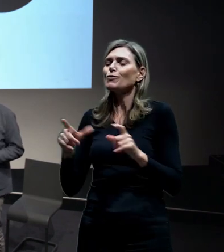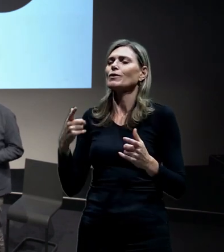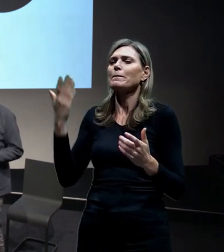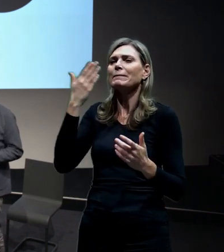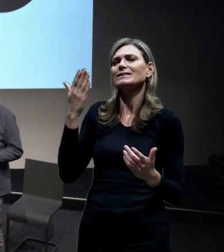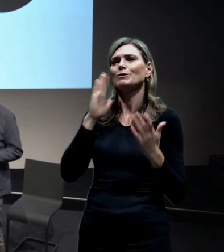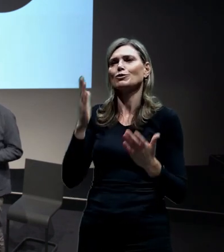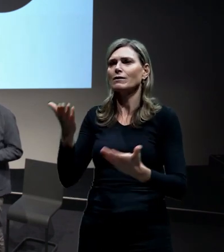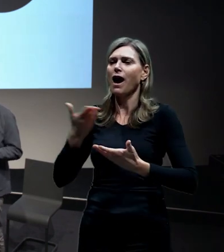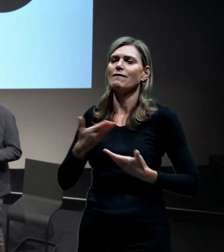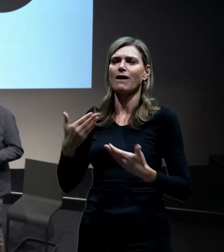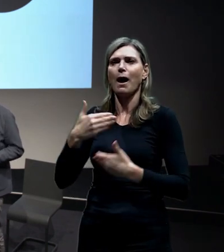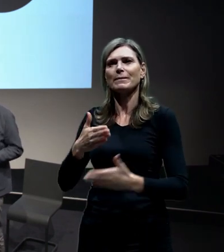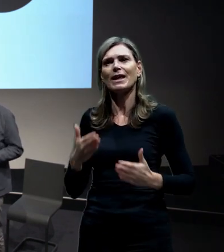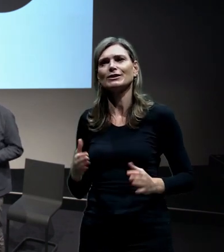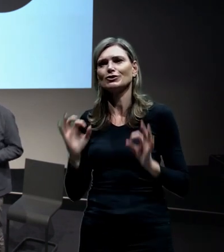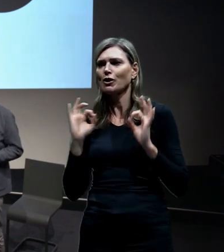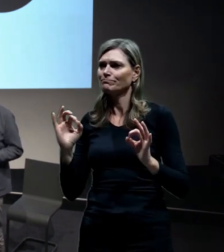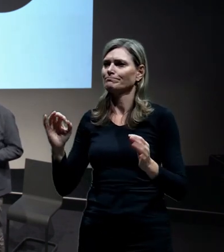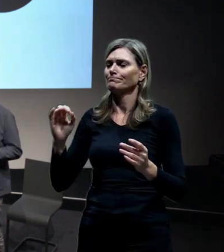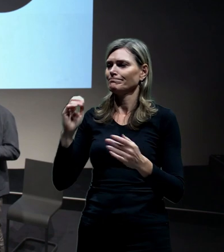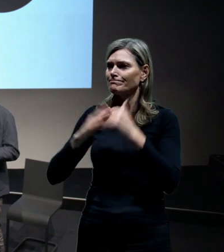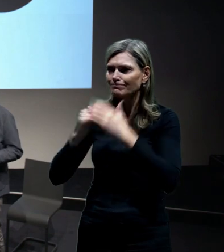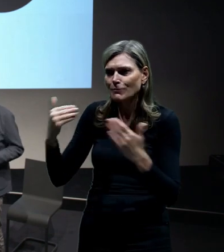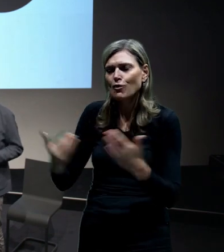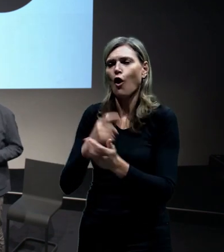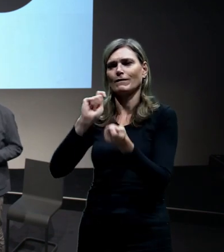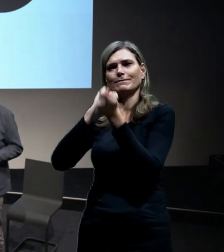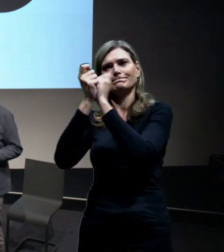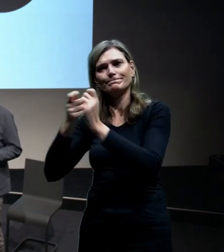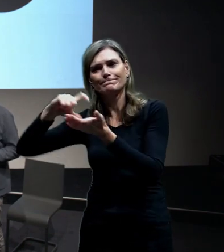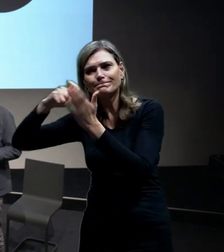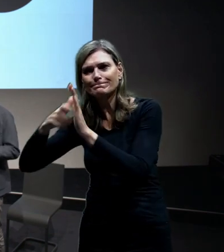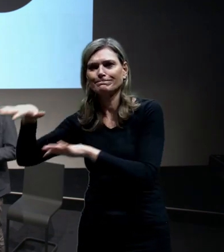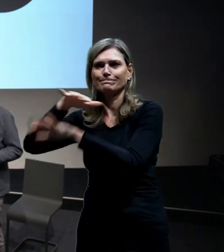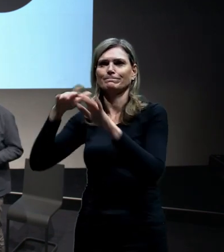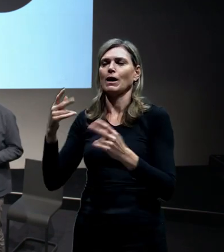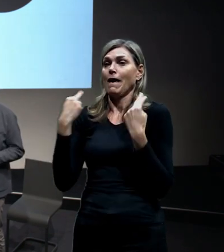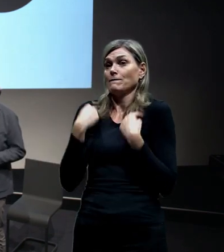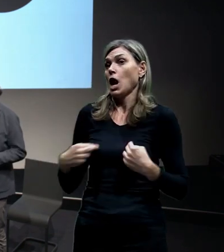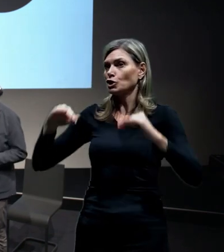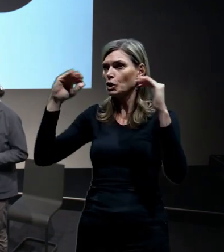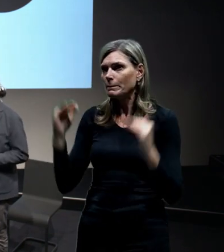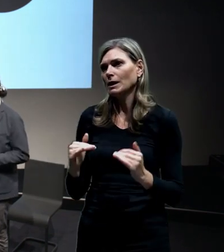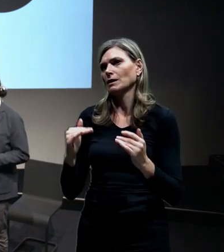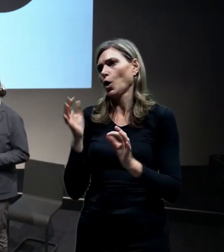městotvornou variantu, která by byla méně náročná finančně, aby